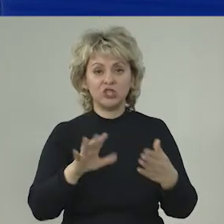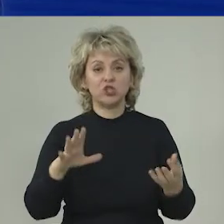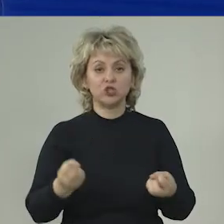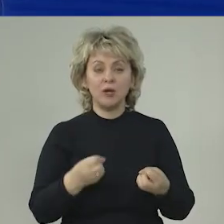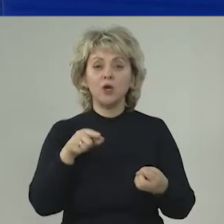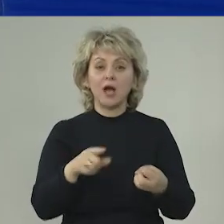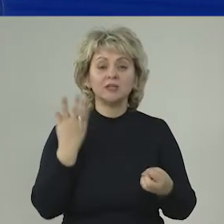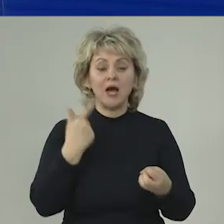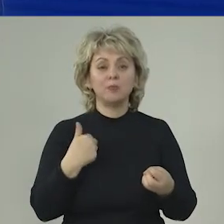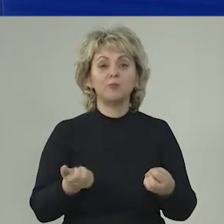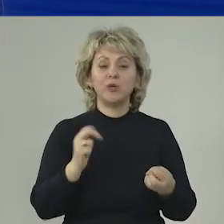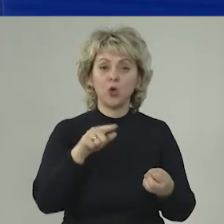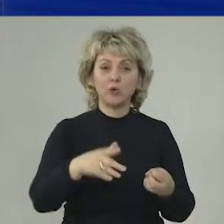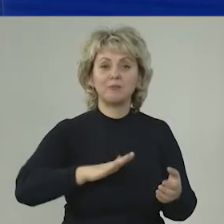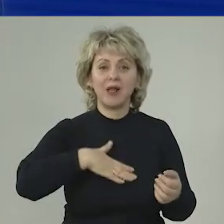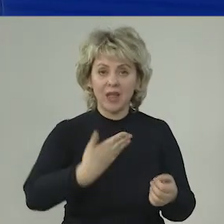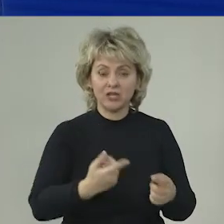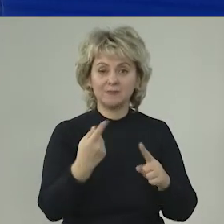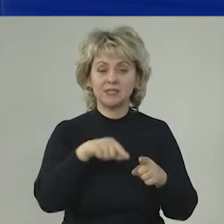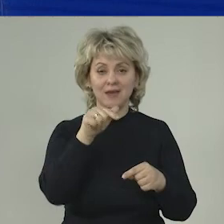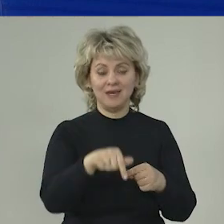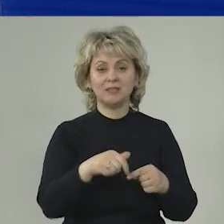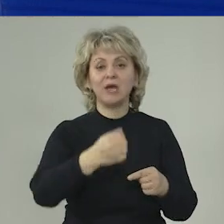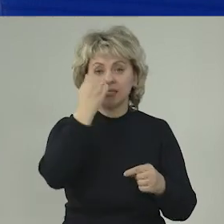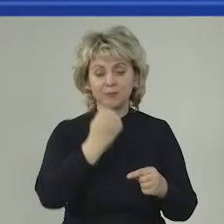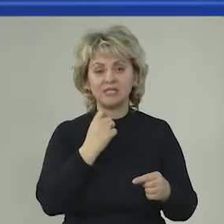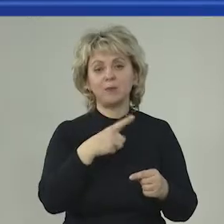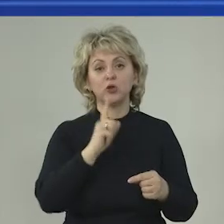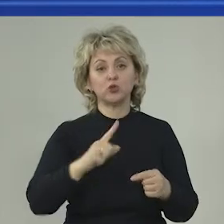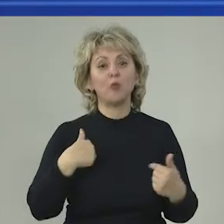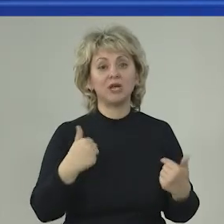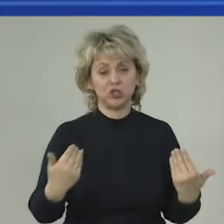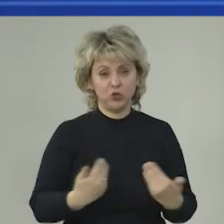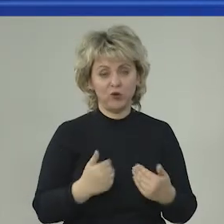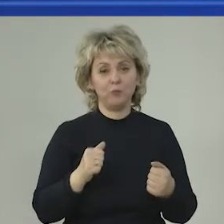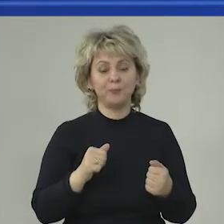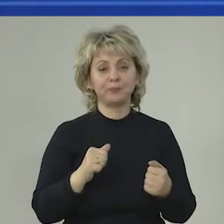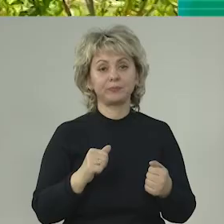Потому что мы туда приходим и кланяемся этим людям, говорим им спасибо за то, что живем.